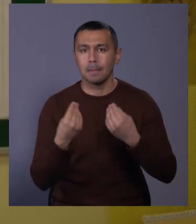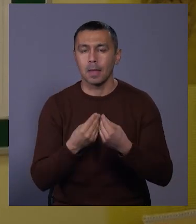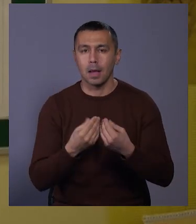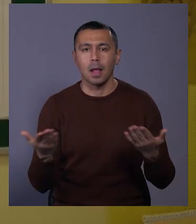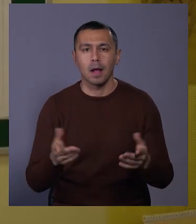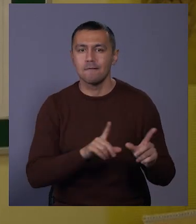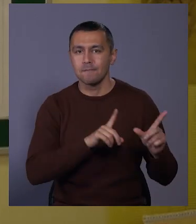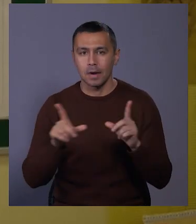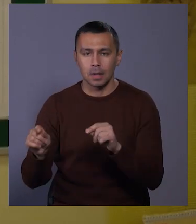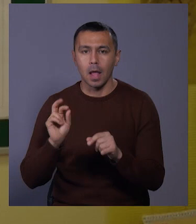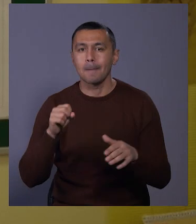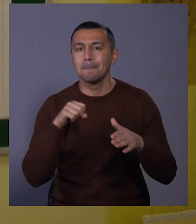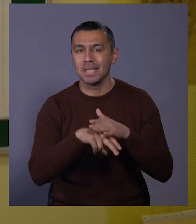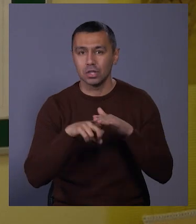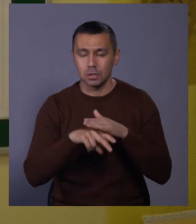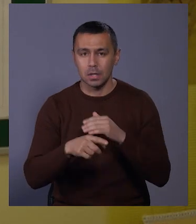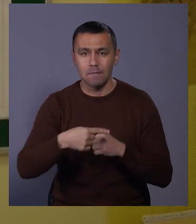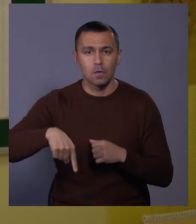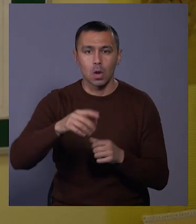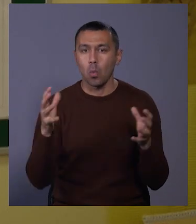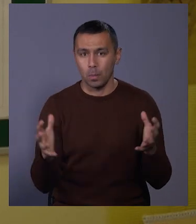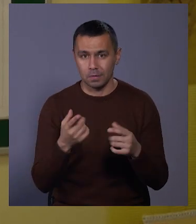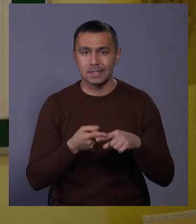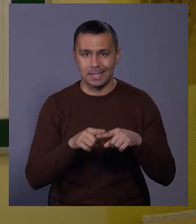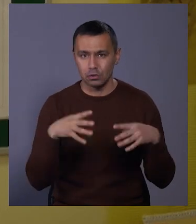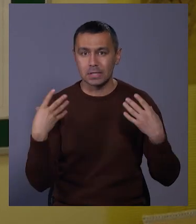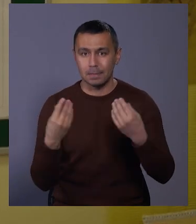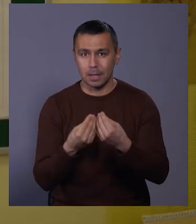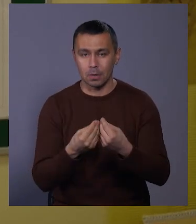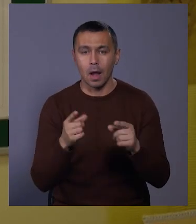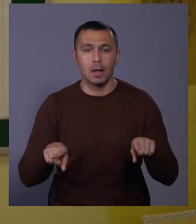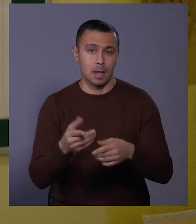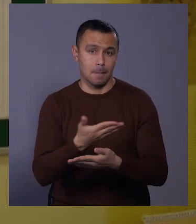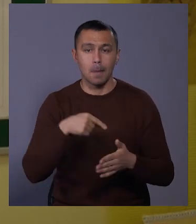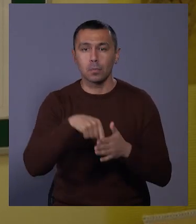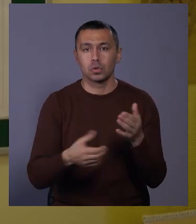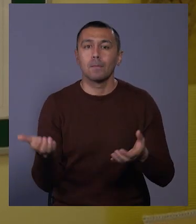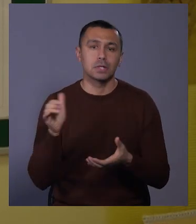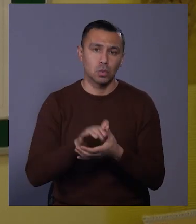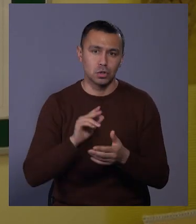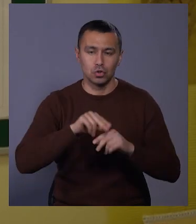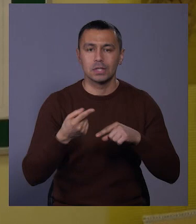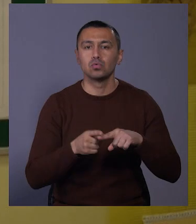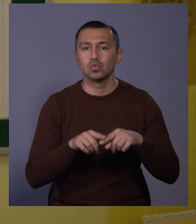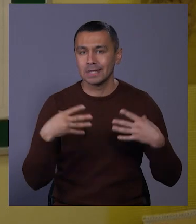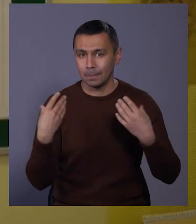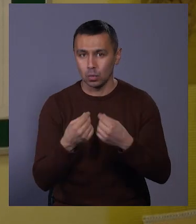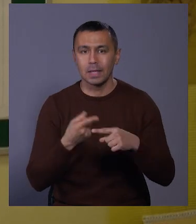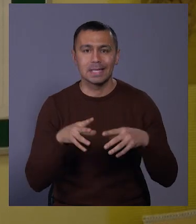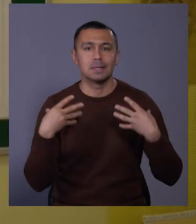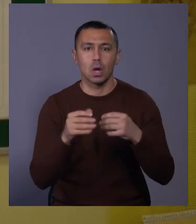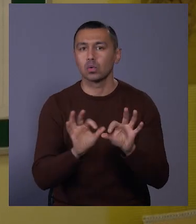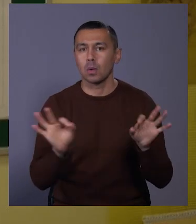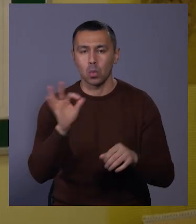яка виїхала як біженці, вони опікувалися цією сім'єю. І так ми, по суті, познайомилися через цю сім'ю. Ця сім'я